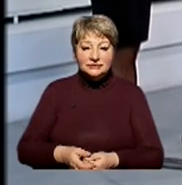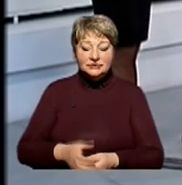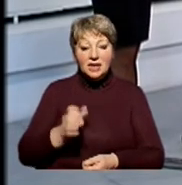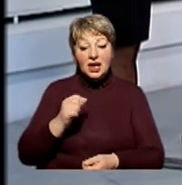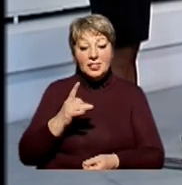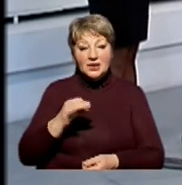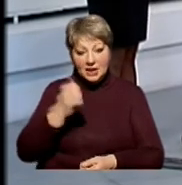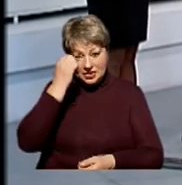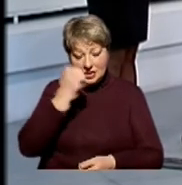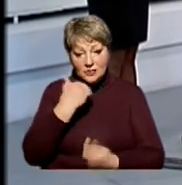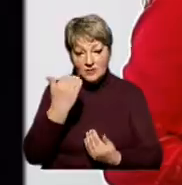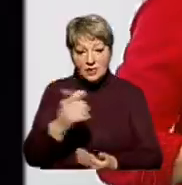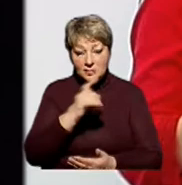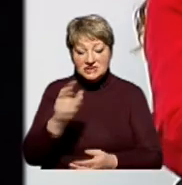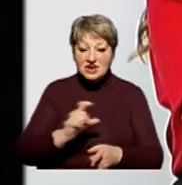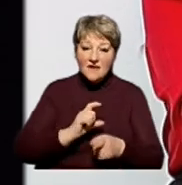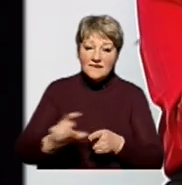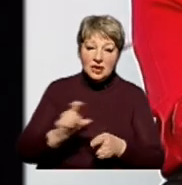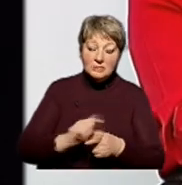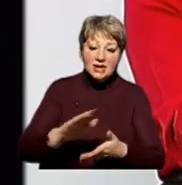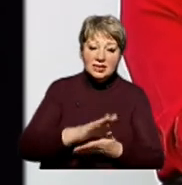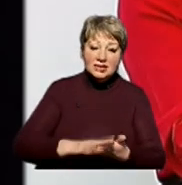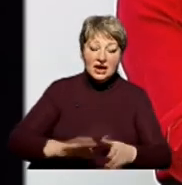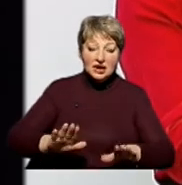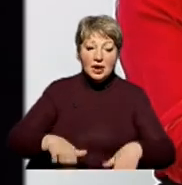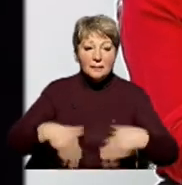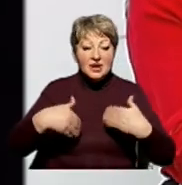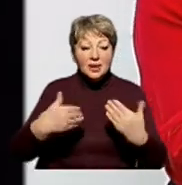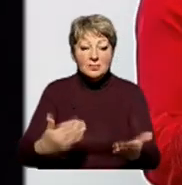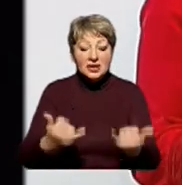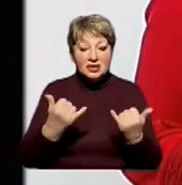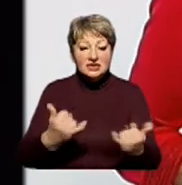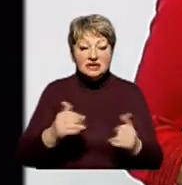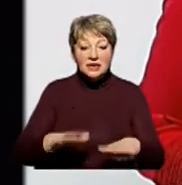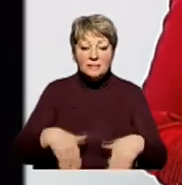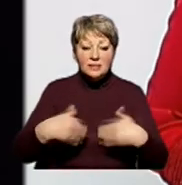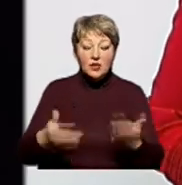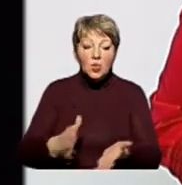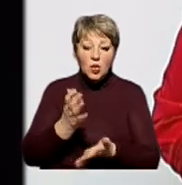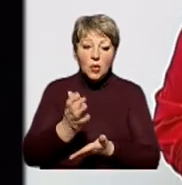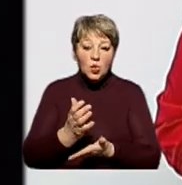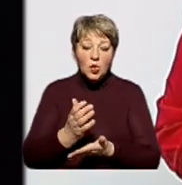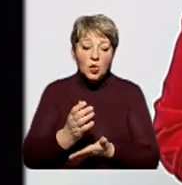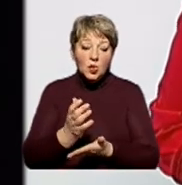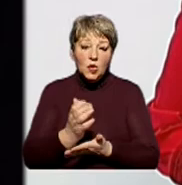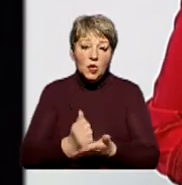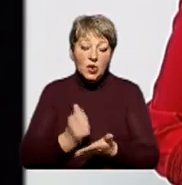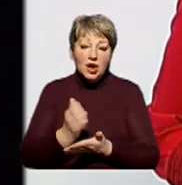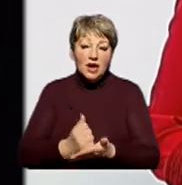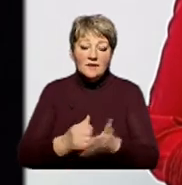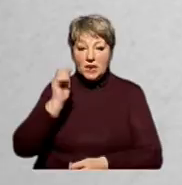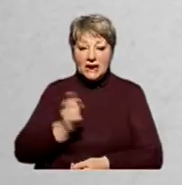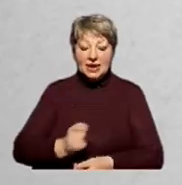Андрію, дякую вам за відповіді. Далі пропоную рухатися випуском. Зараз пропоную знайомитися з виборчою системою